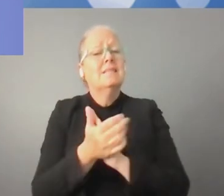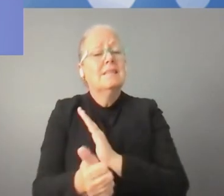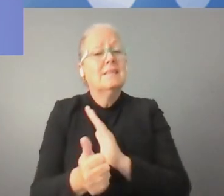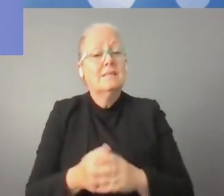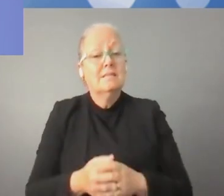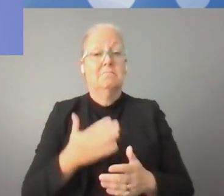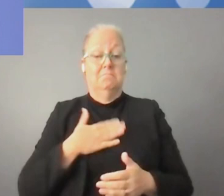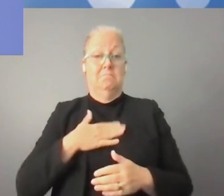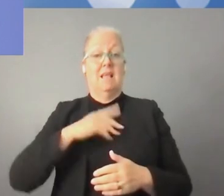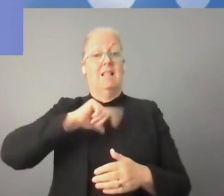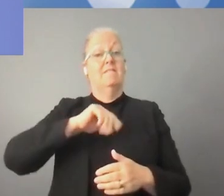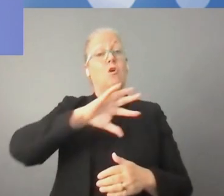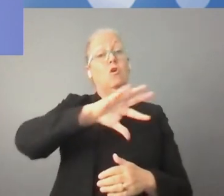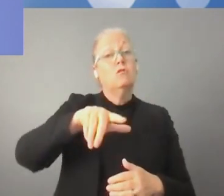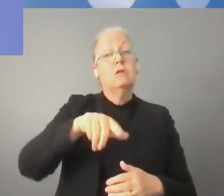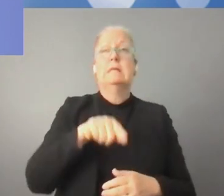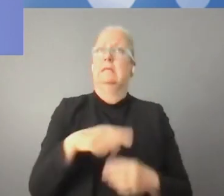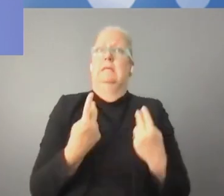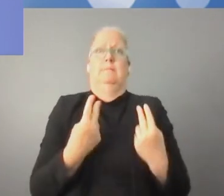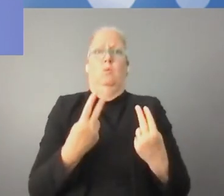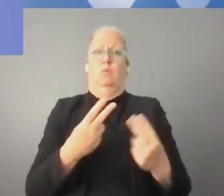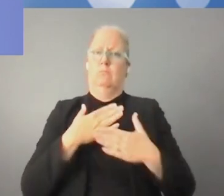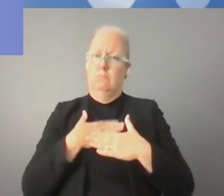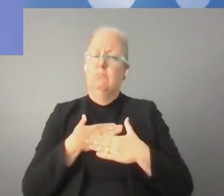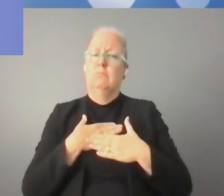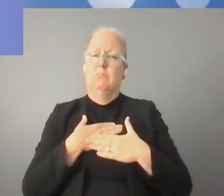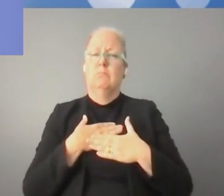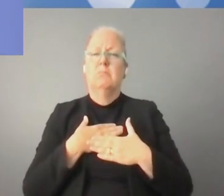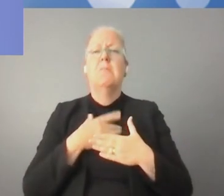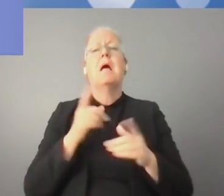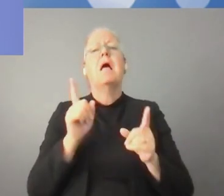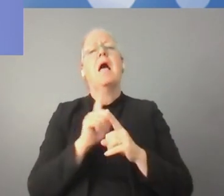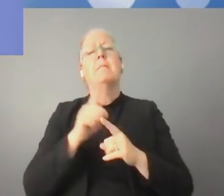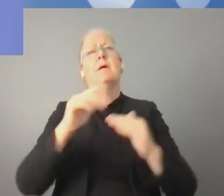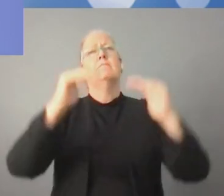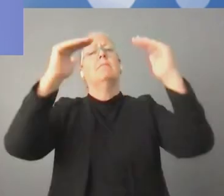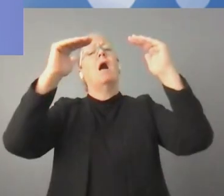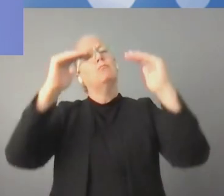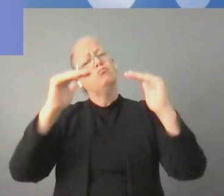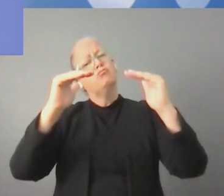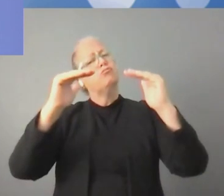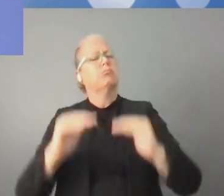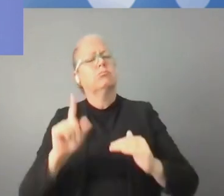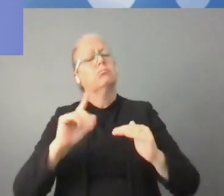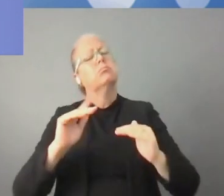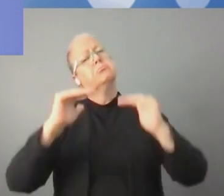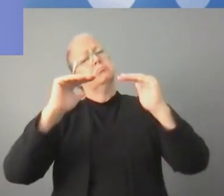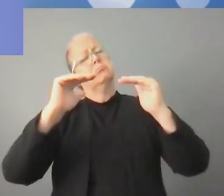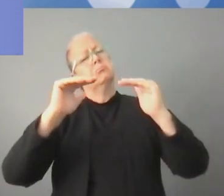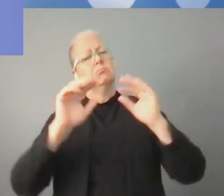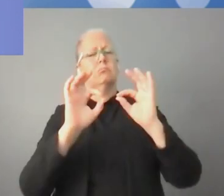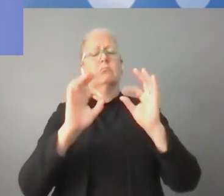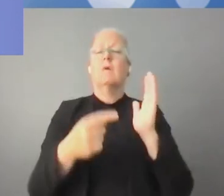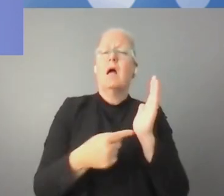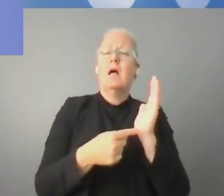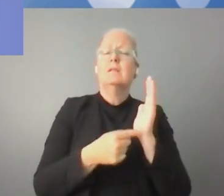هي الثروة البشرية ورأس المال البشري. أي يجب علينا أن نطور